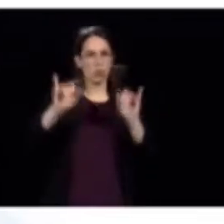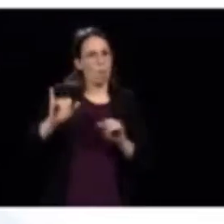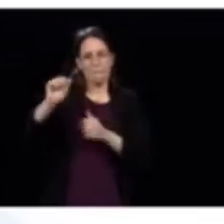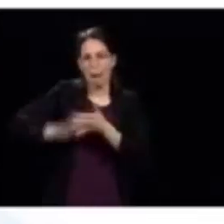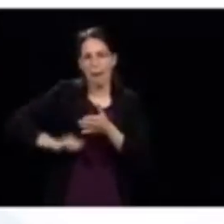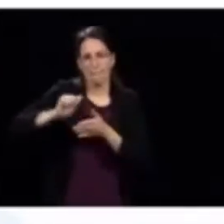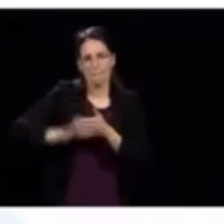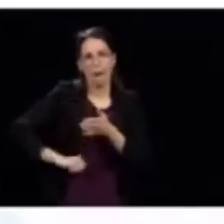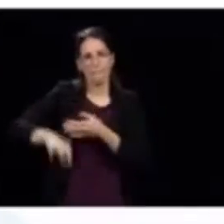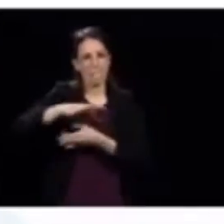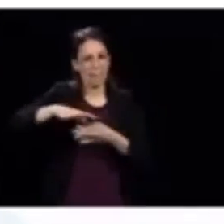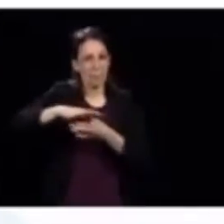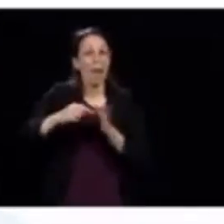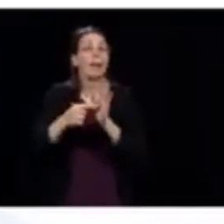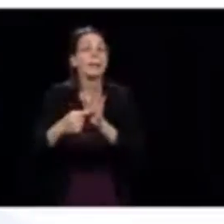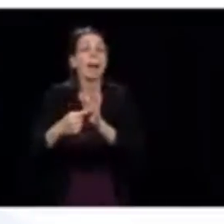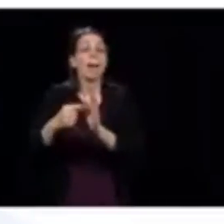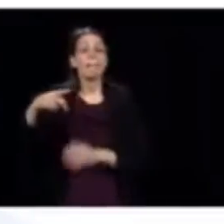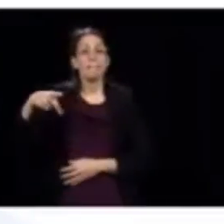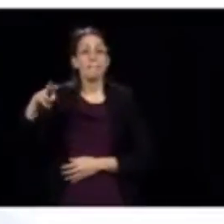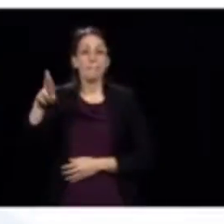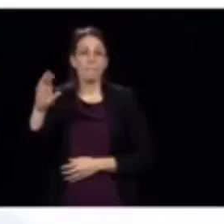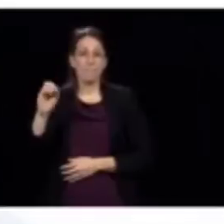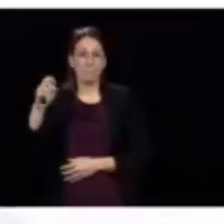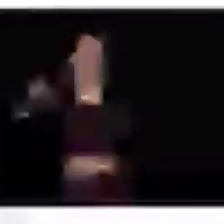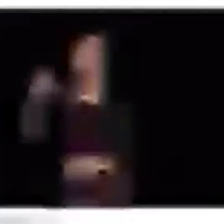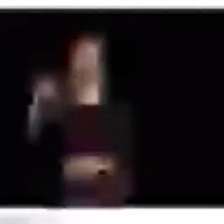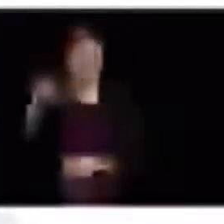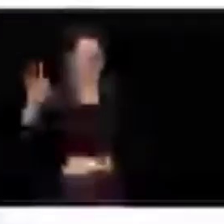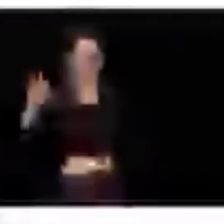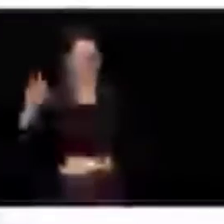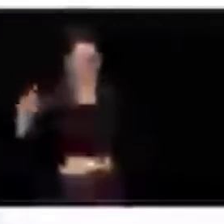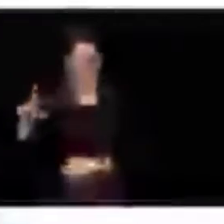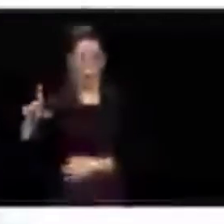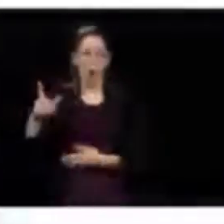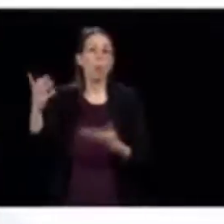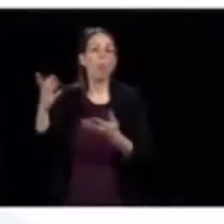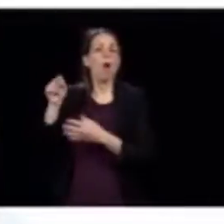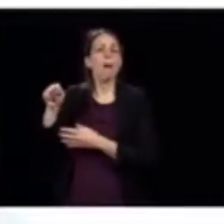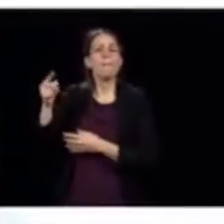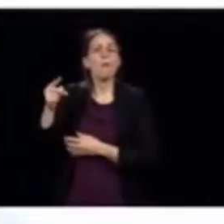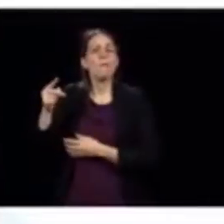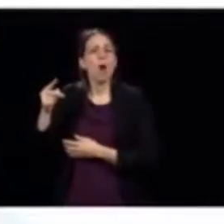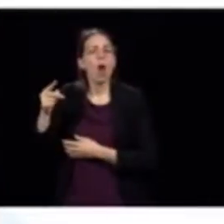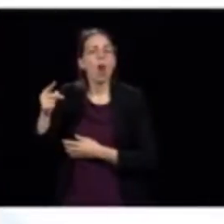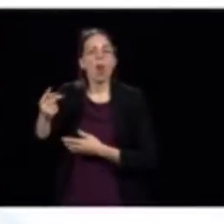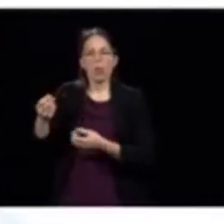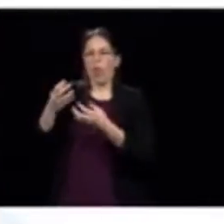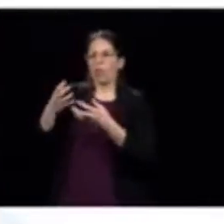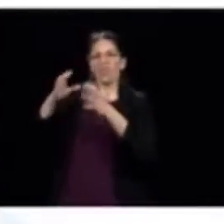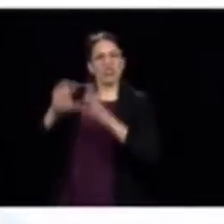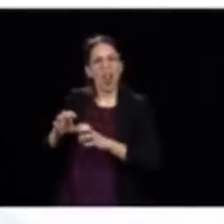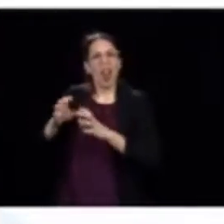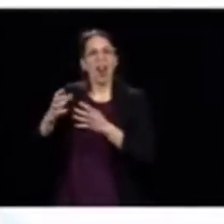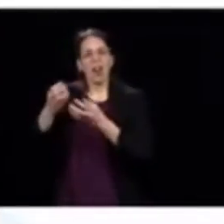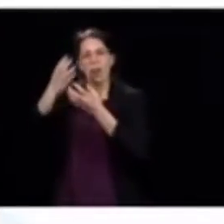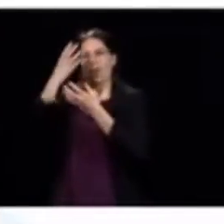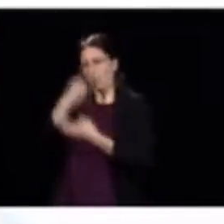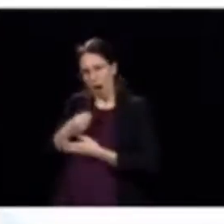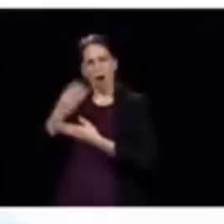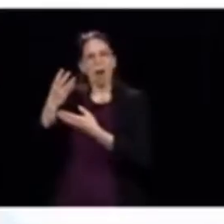de médicaments comme le Propofol, donc de sédatifs pour engourdir,